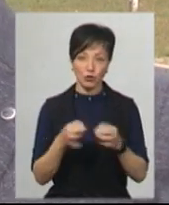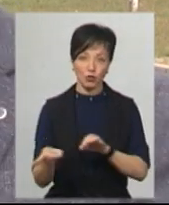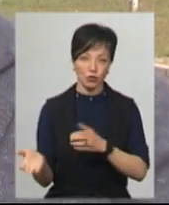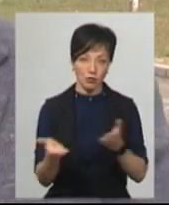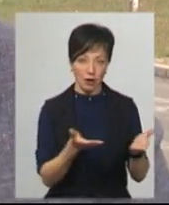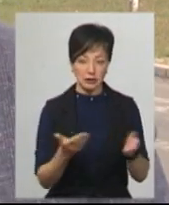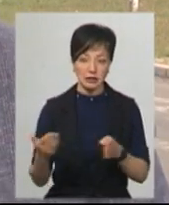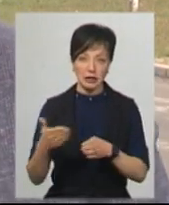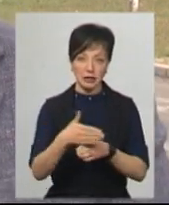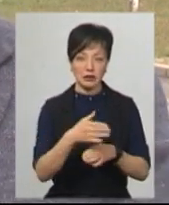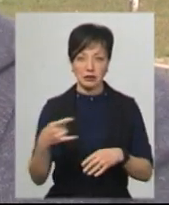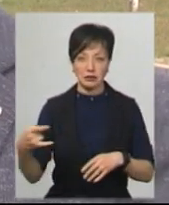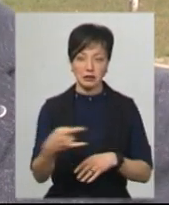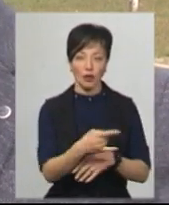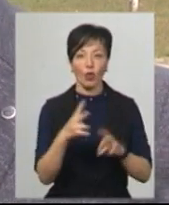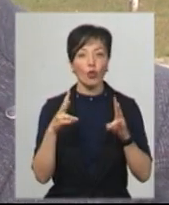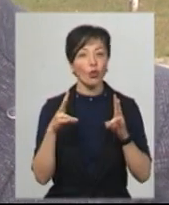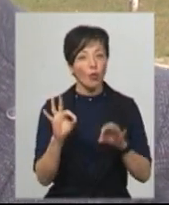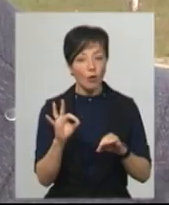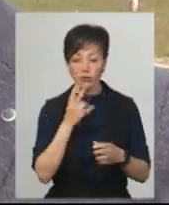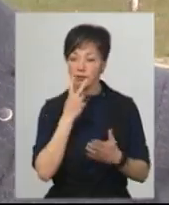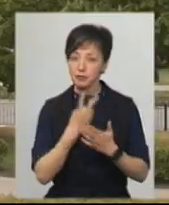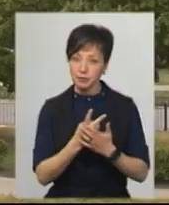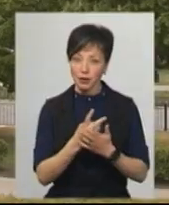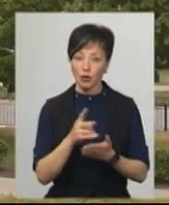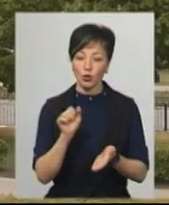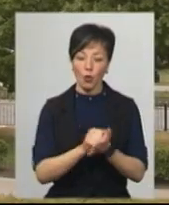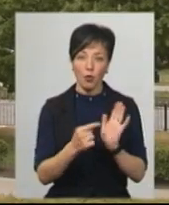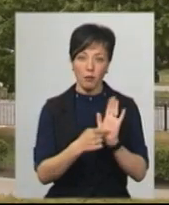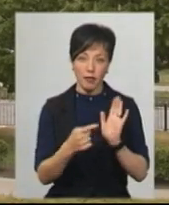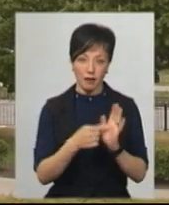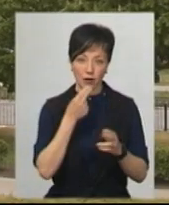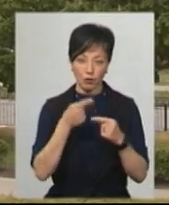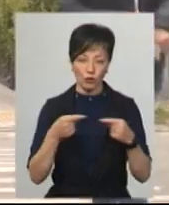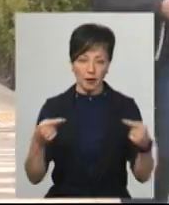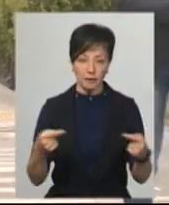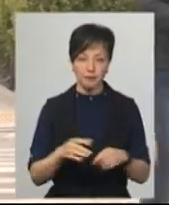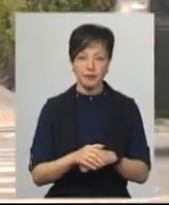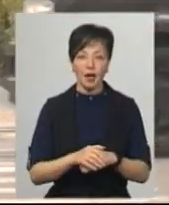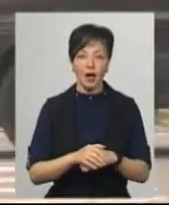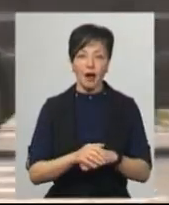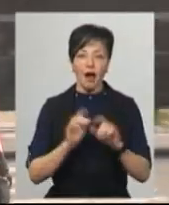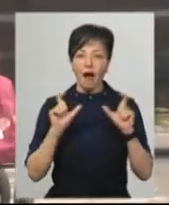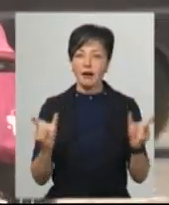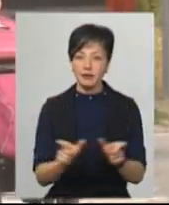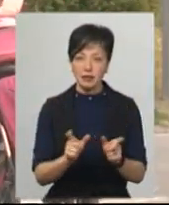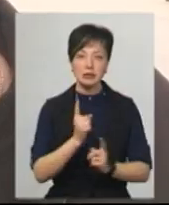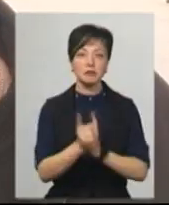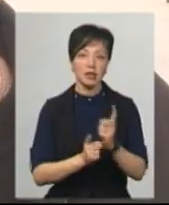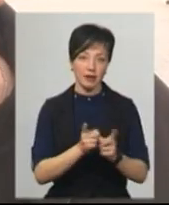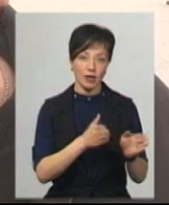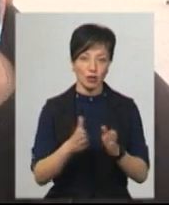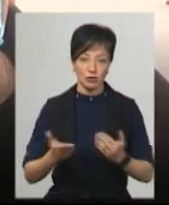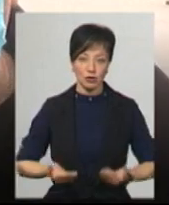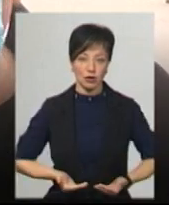заїзд цих транспортних засобів тільки при пред'явленні накладних. Карантин змінив звичний ритм життя, каже пенсіонер з Нетішина Анатолій.